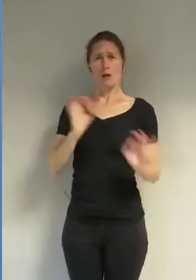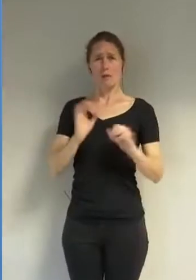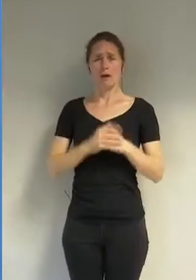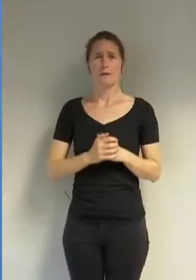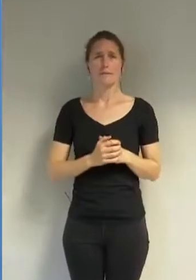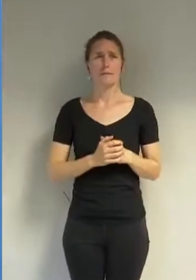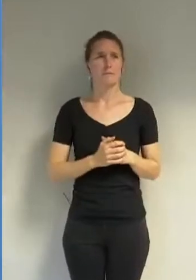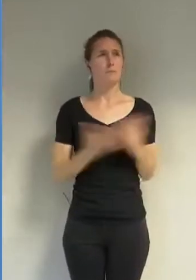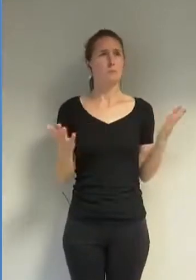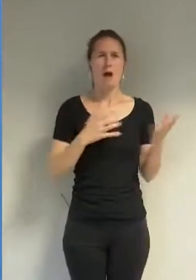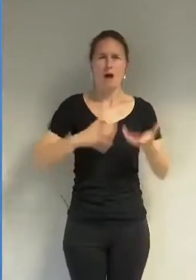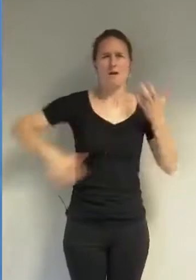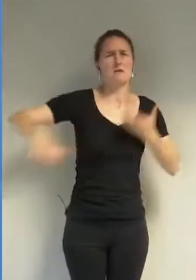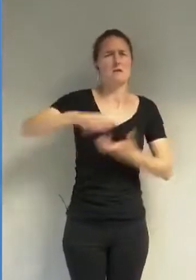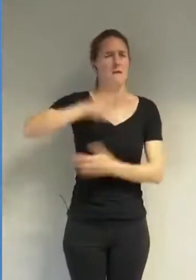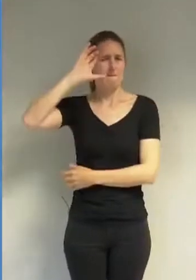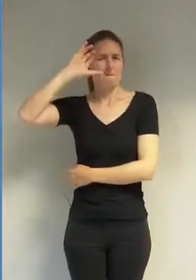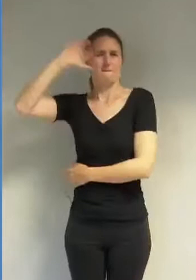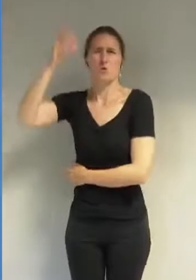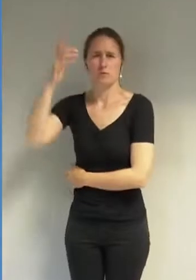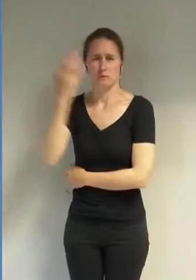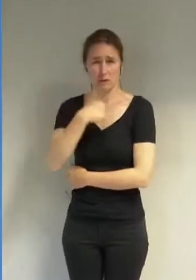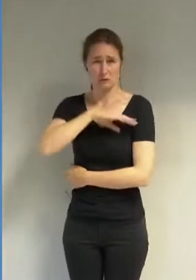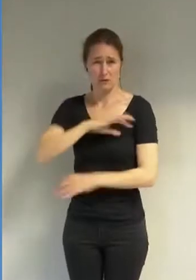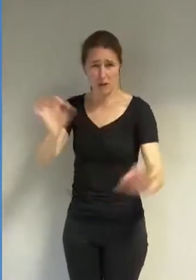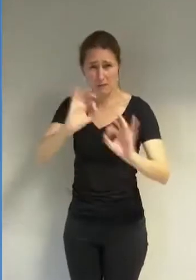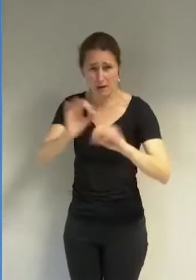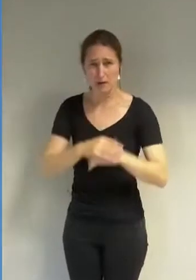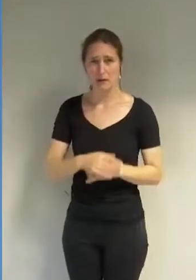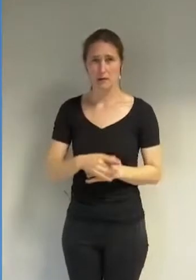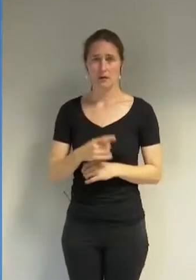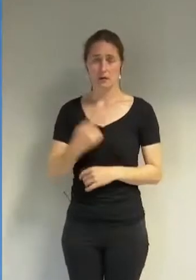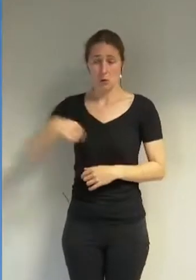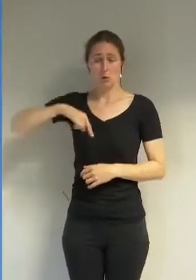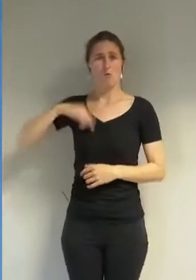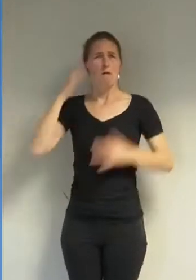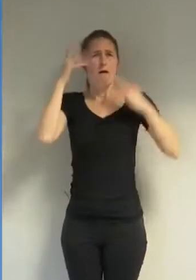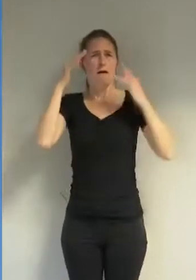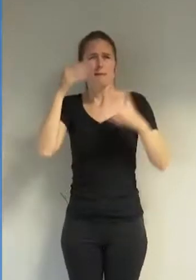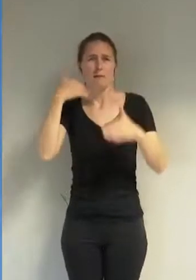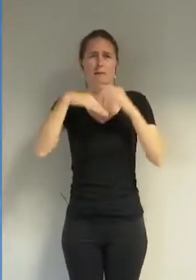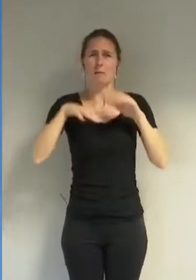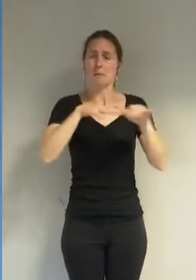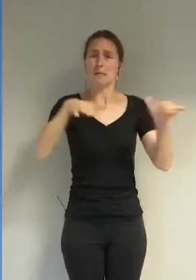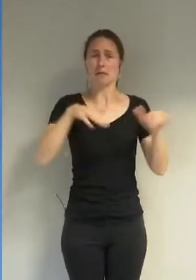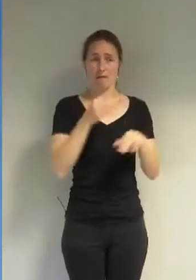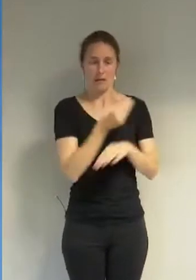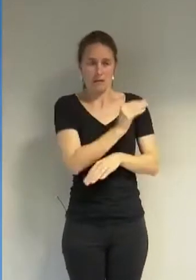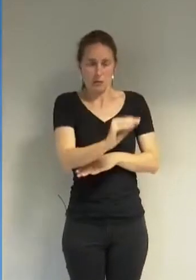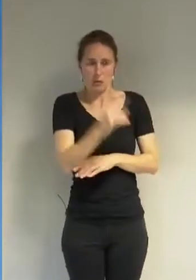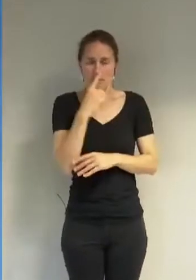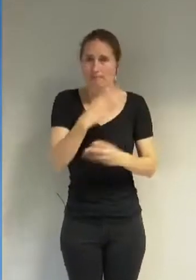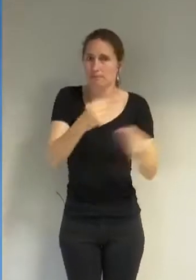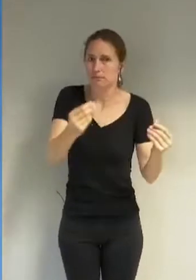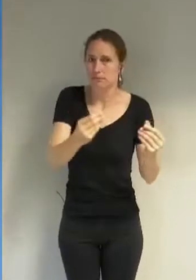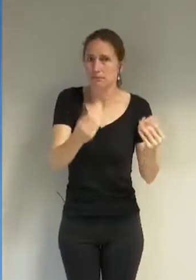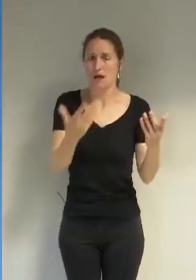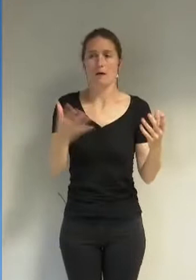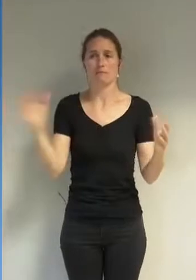irresponsable. Nous sommes très inquiets pour la sécurité à l'intérieur de la piscine. » Voilà la parole de vos agents.